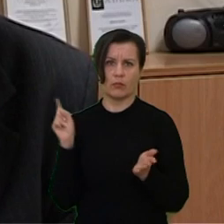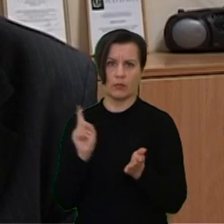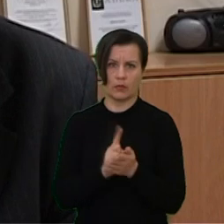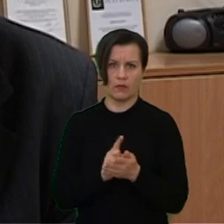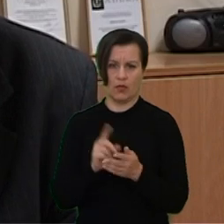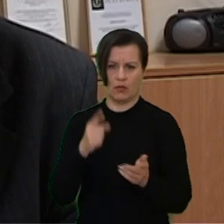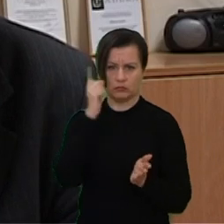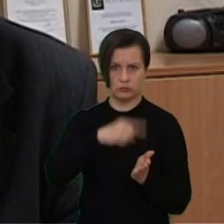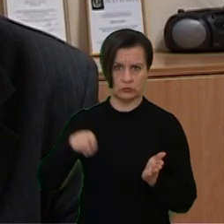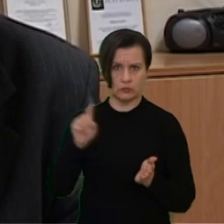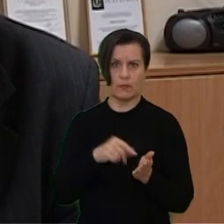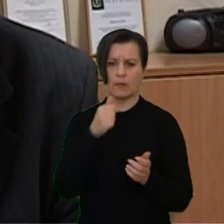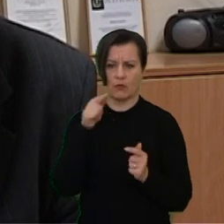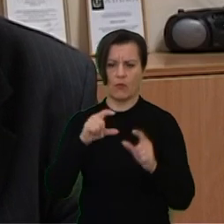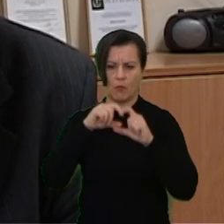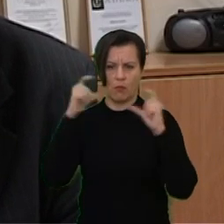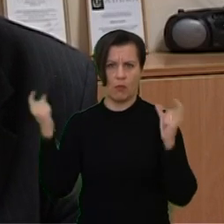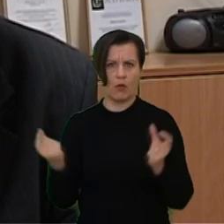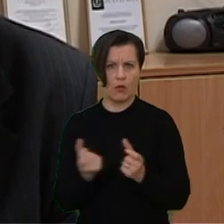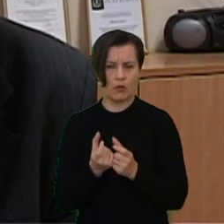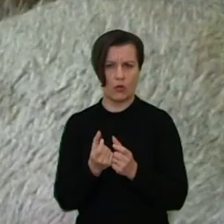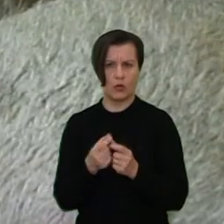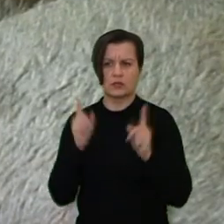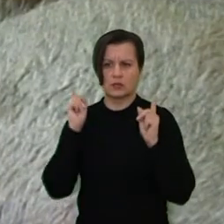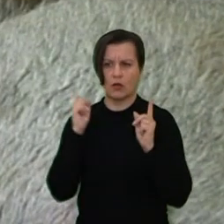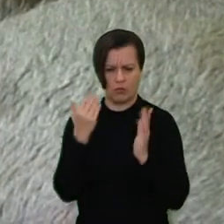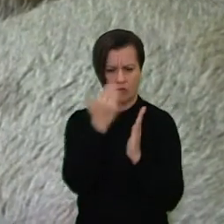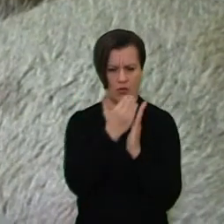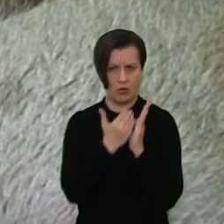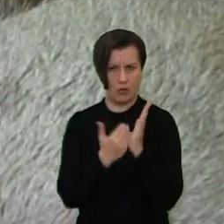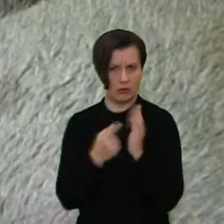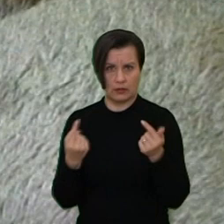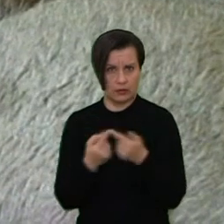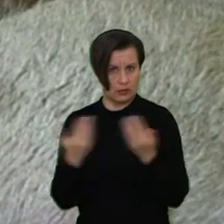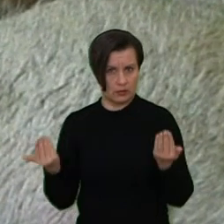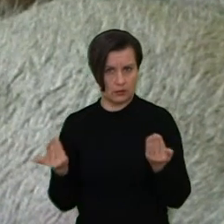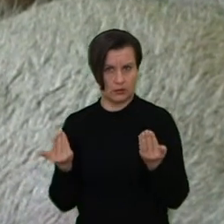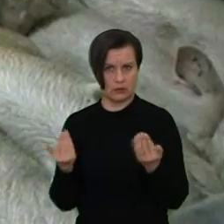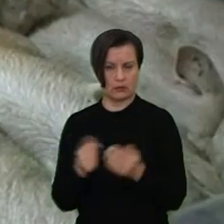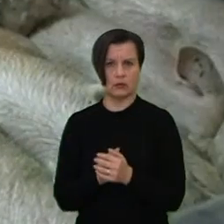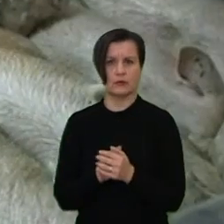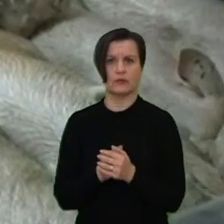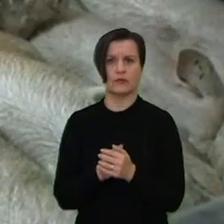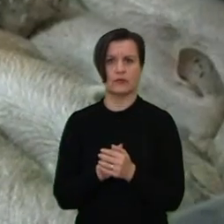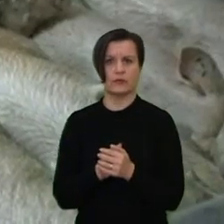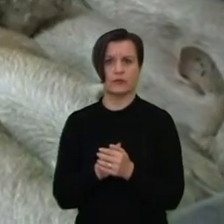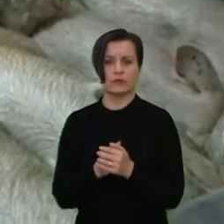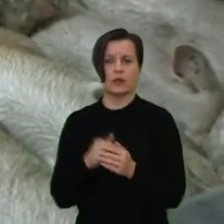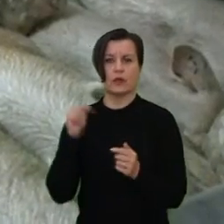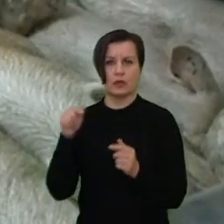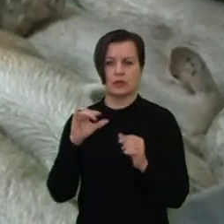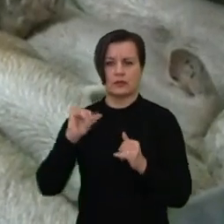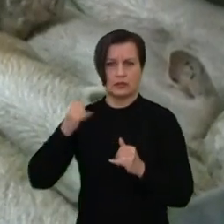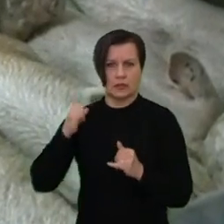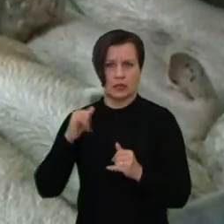jų ūkiai netitinka biologinių saugumo priemonių reikalavimus afrikinio keulių maro atžvilgių. Tai